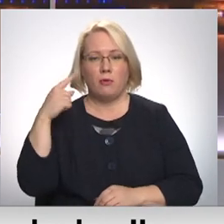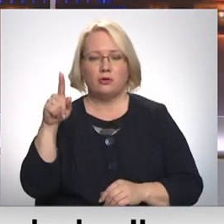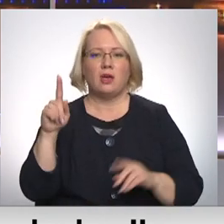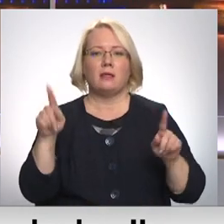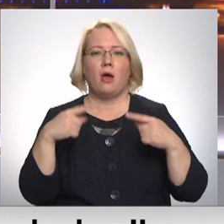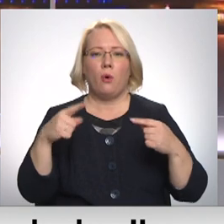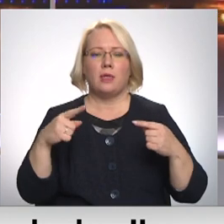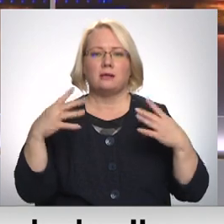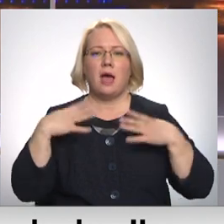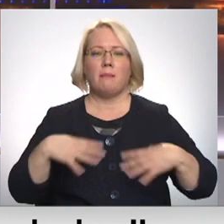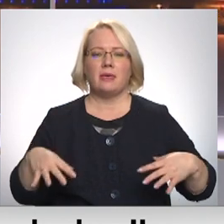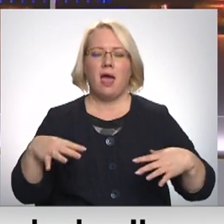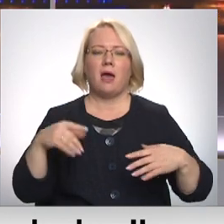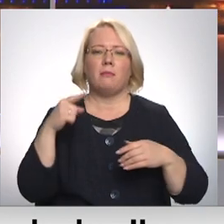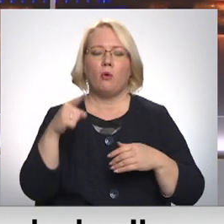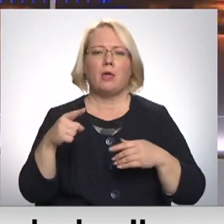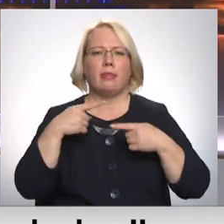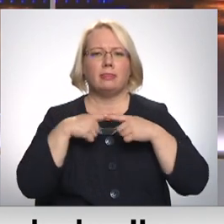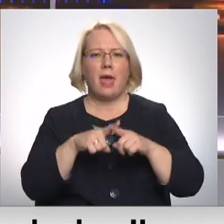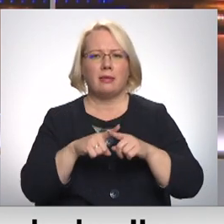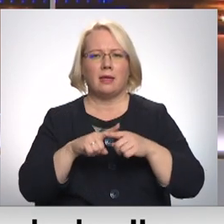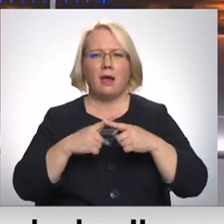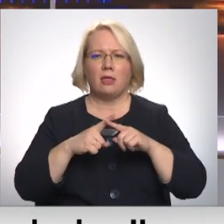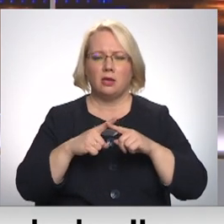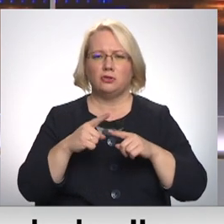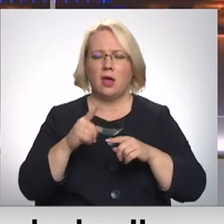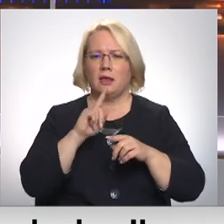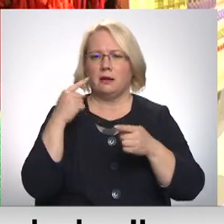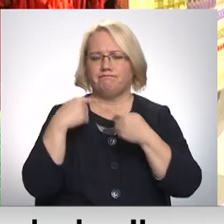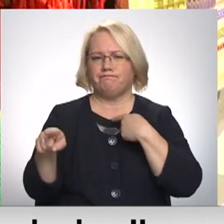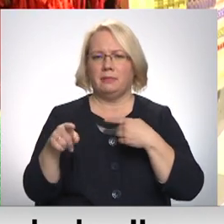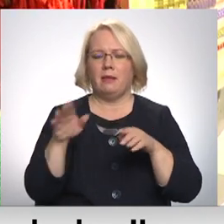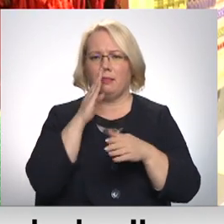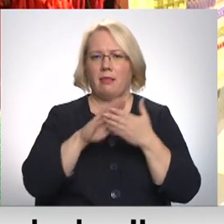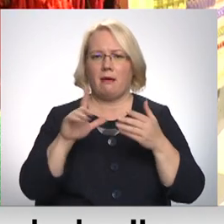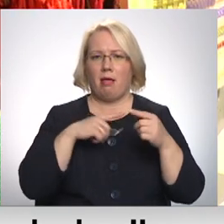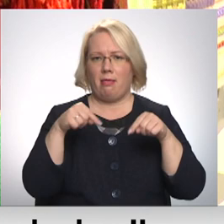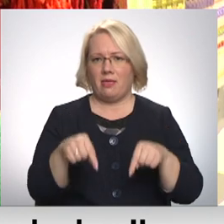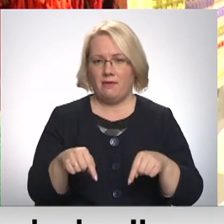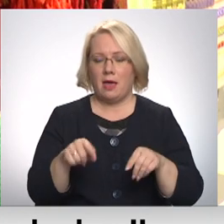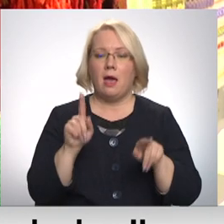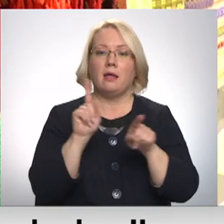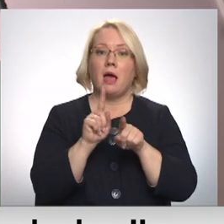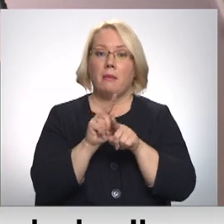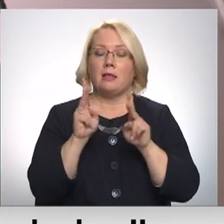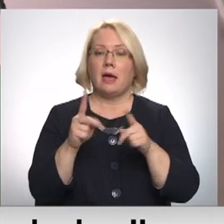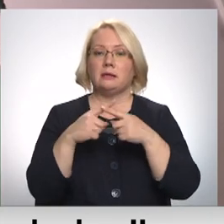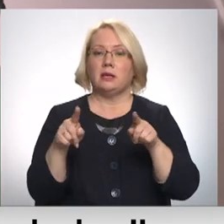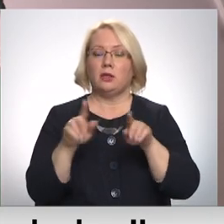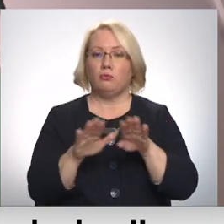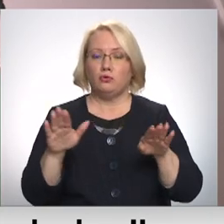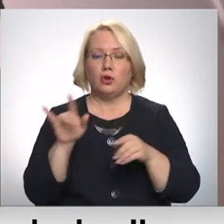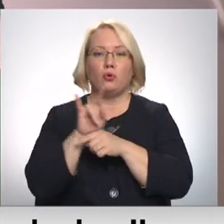sastāvdaļa un todīšanas tehnika krietni atšķirs no Latvijā ierastās. Tāpat kā citi muzei, arī tukuma audēja